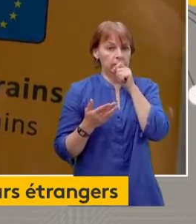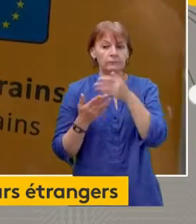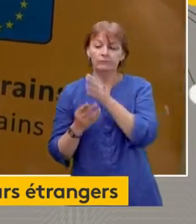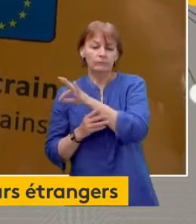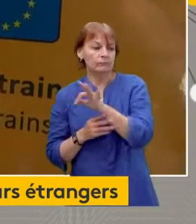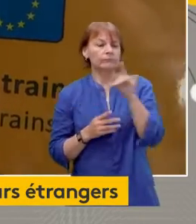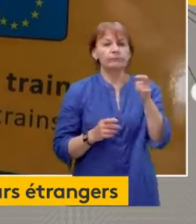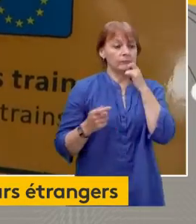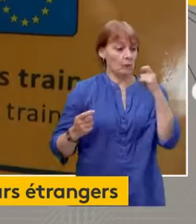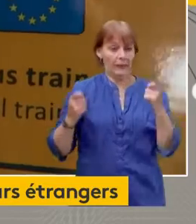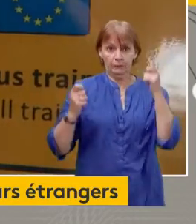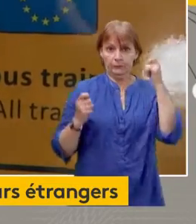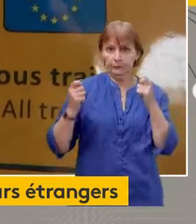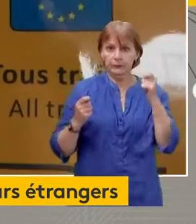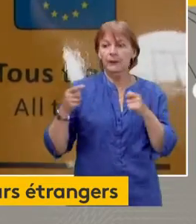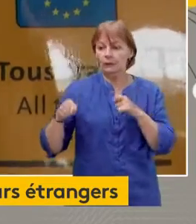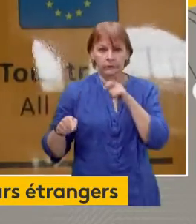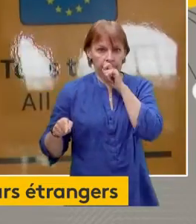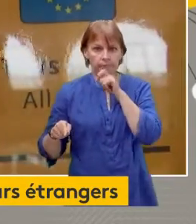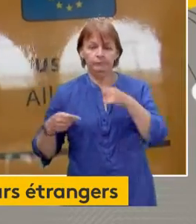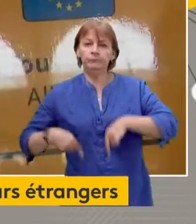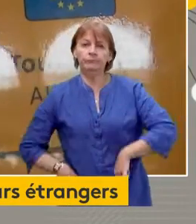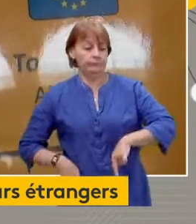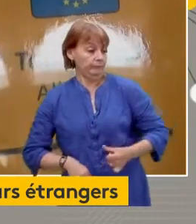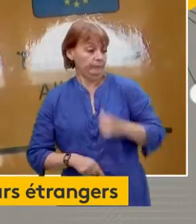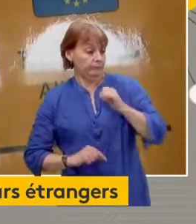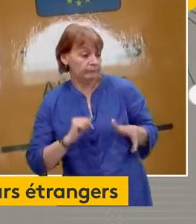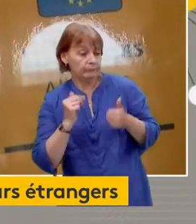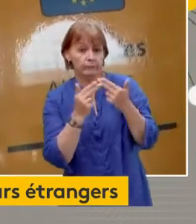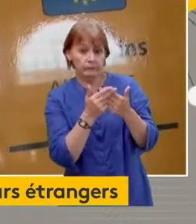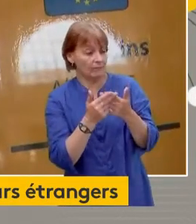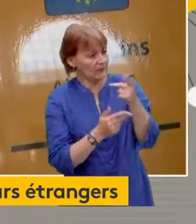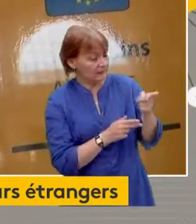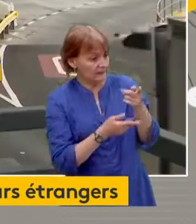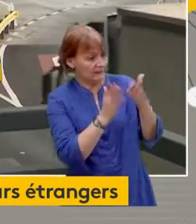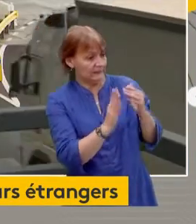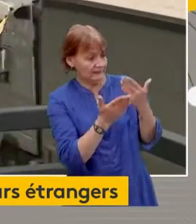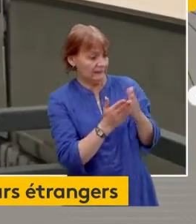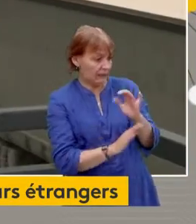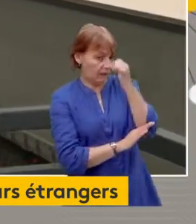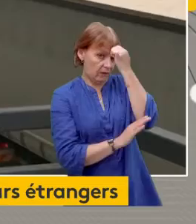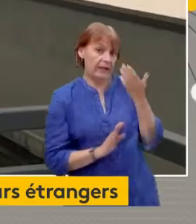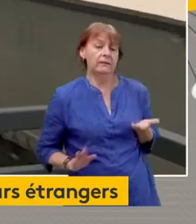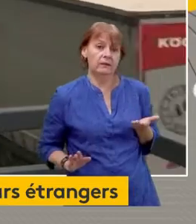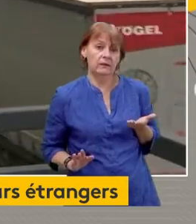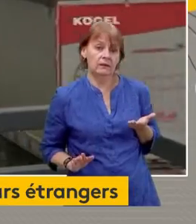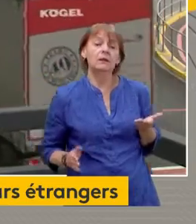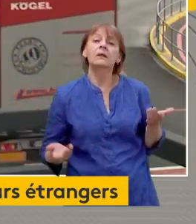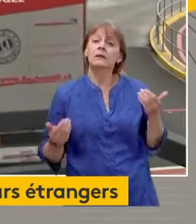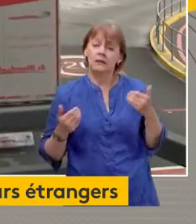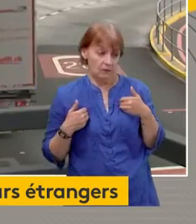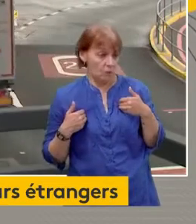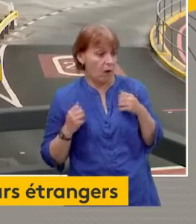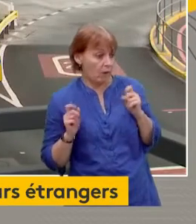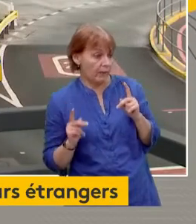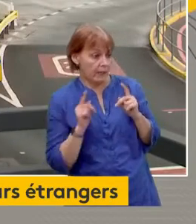Royaume-Uni, puisque le ministère de l'Intérieur français a réagi dès hier en indiquant regretter cette décision et en se disant prêt à appliquer